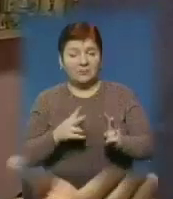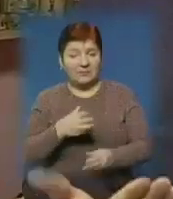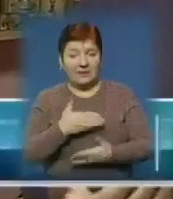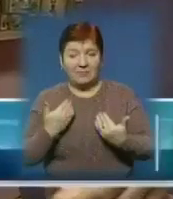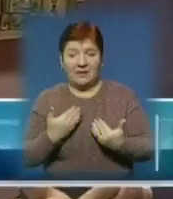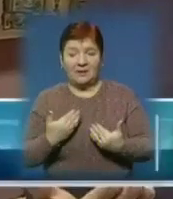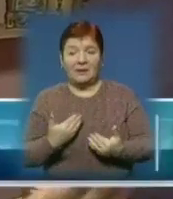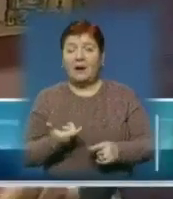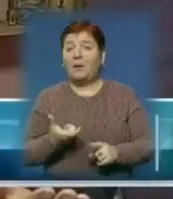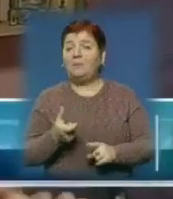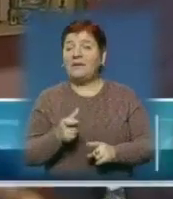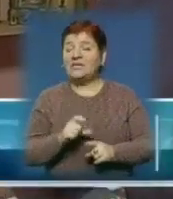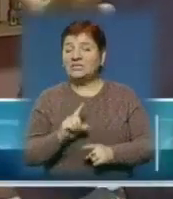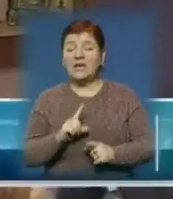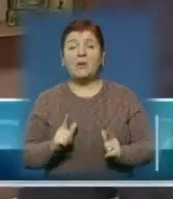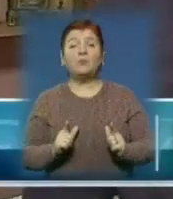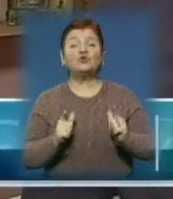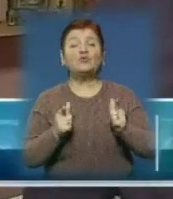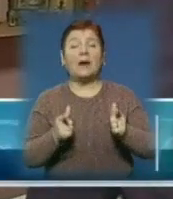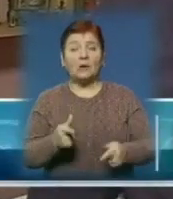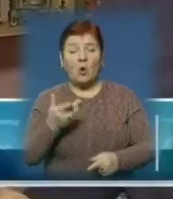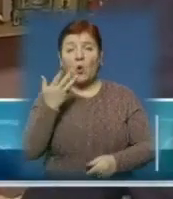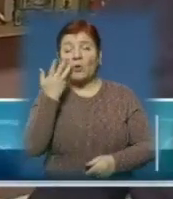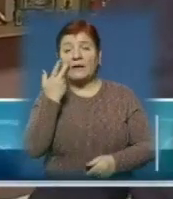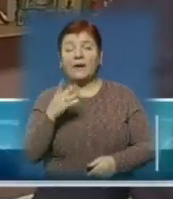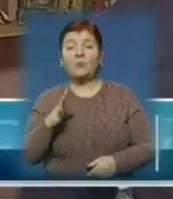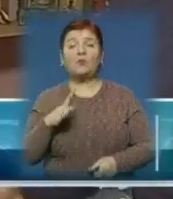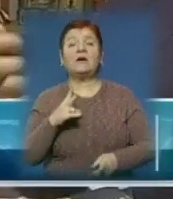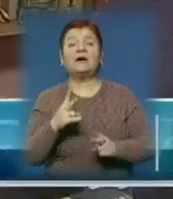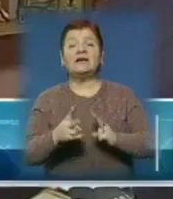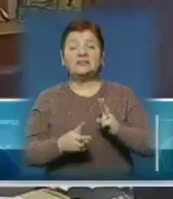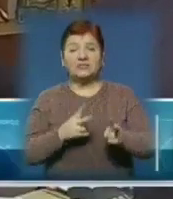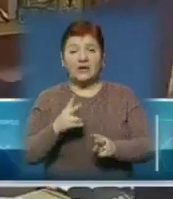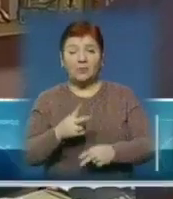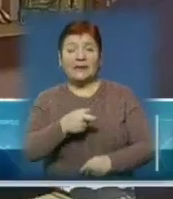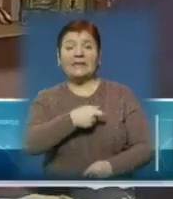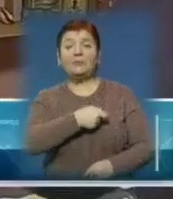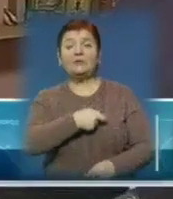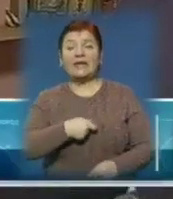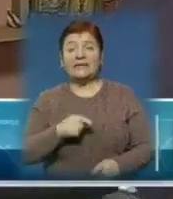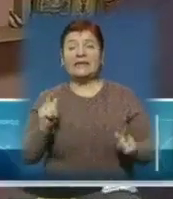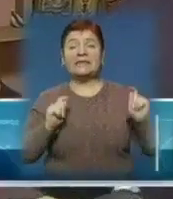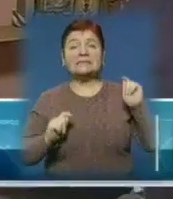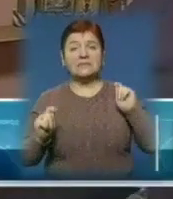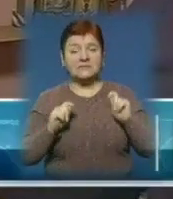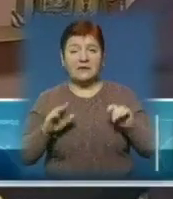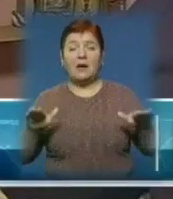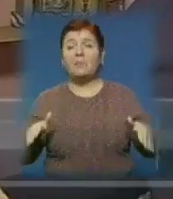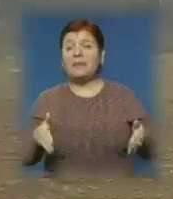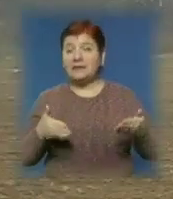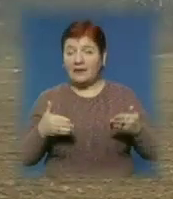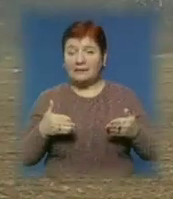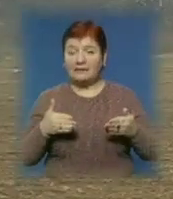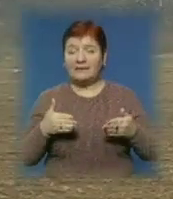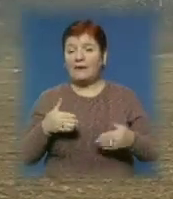Скарг більше від людей не поступало. Коли була одна скарга від мешканців, депутати її на сесії підняли, озвучили.